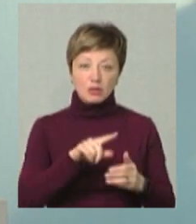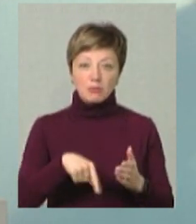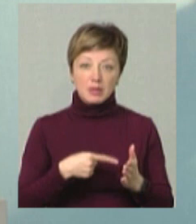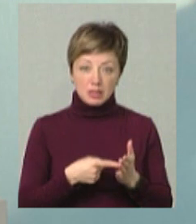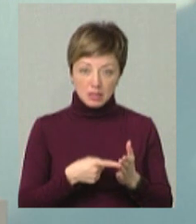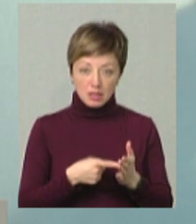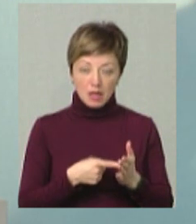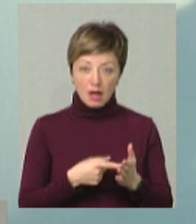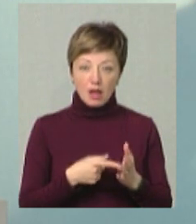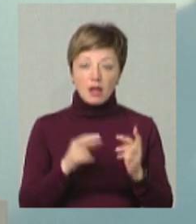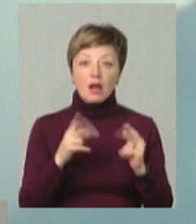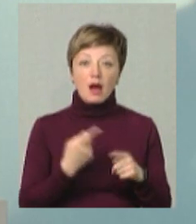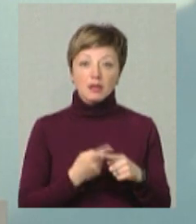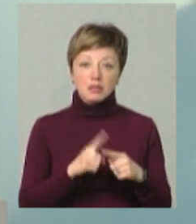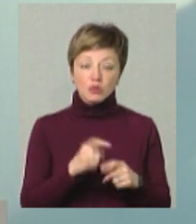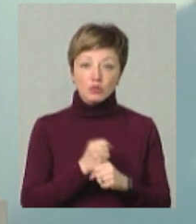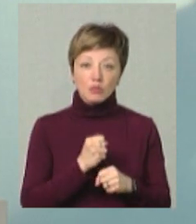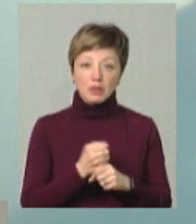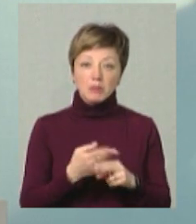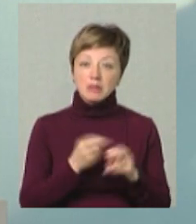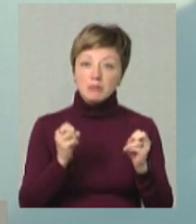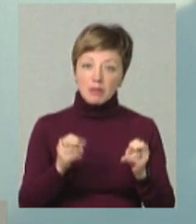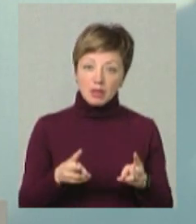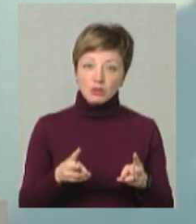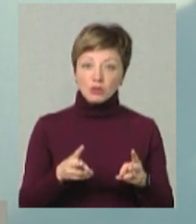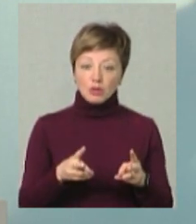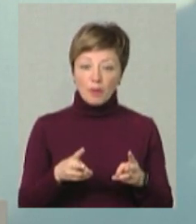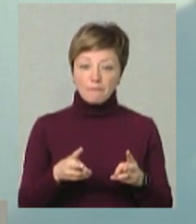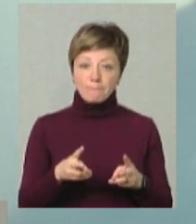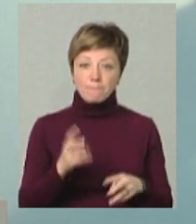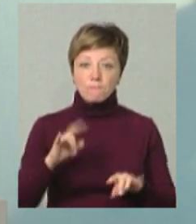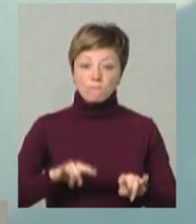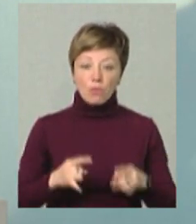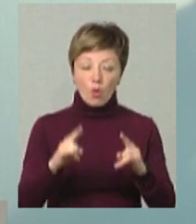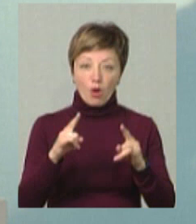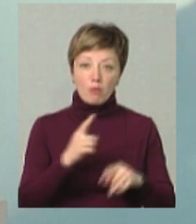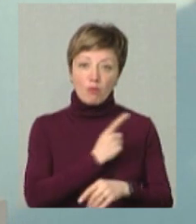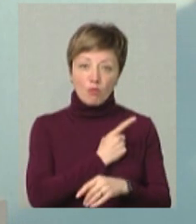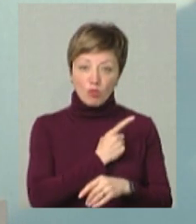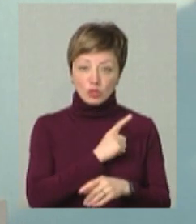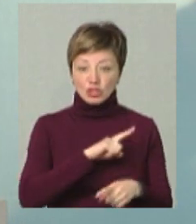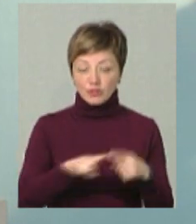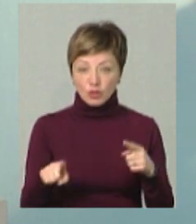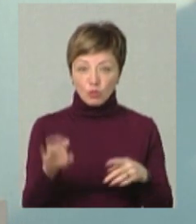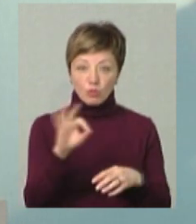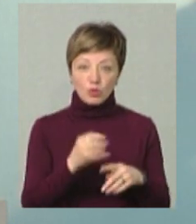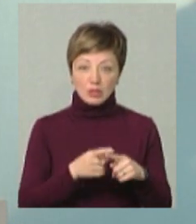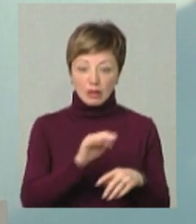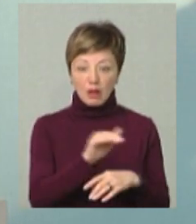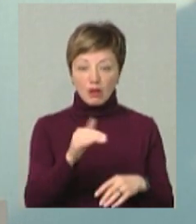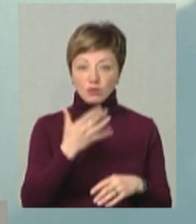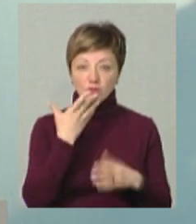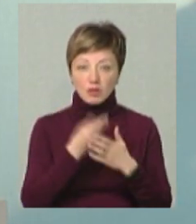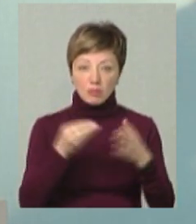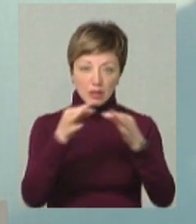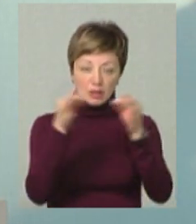От як це зробити безпечно, маю на увазі перетнути блокпост, безпечно і швидко. Про це нагадує у себе на